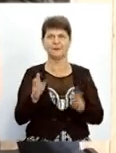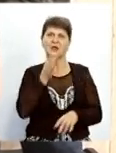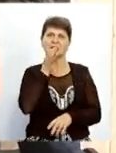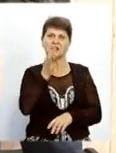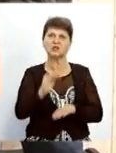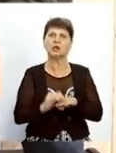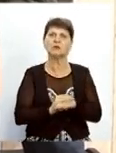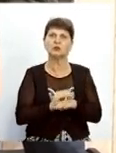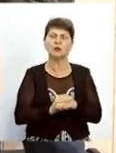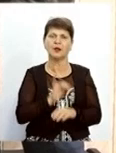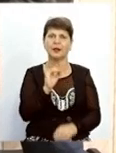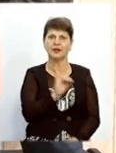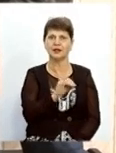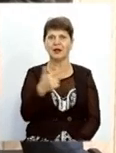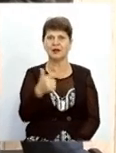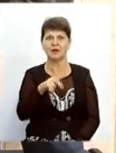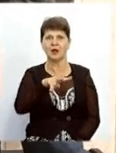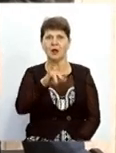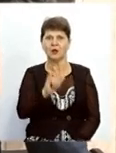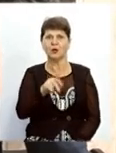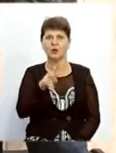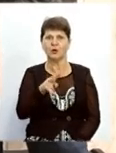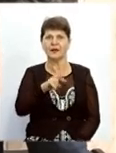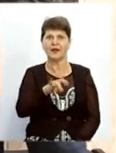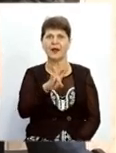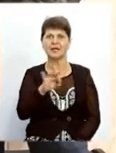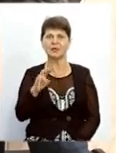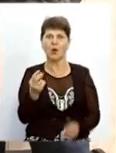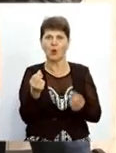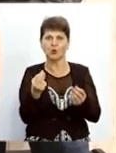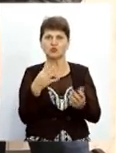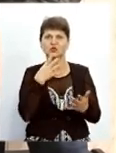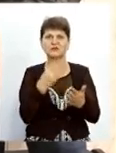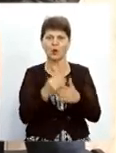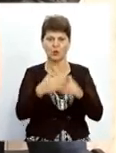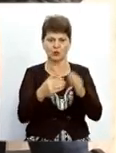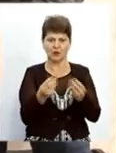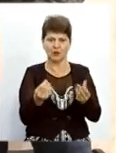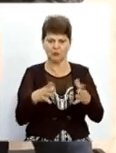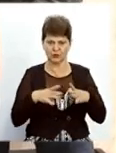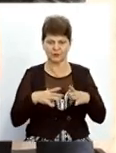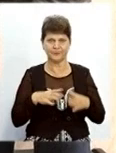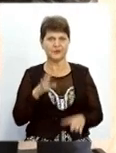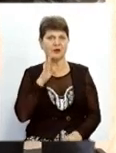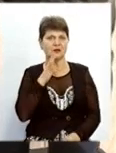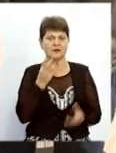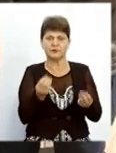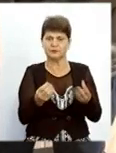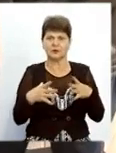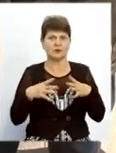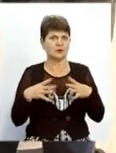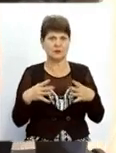А Ірина Гаврілина Лук'яненко тримала якісь гроші в своїх руках? Вона їх не тримала.